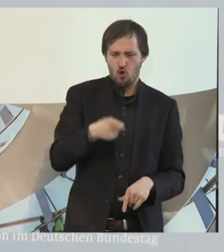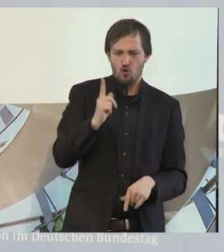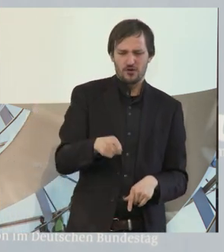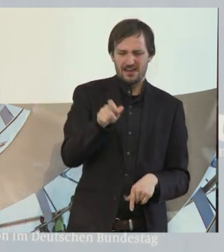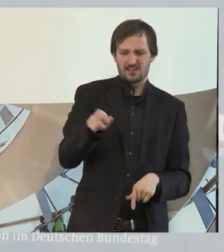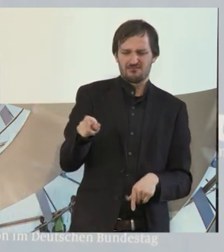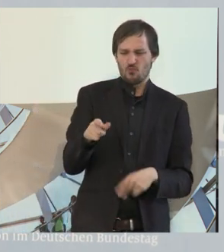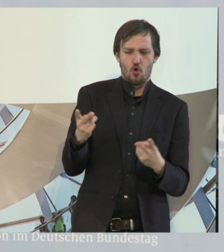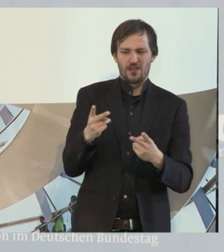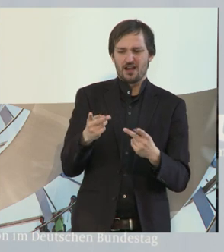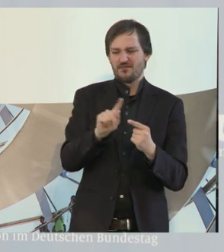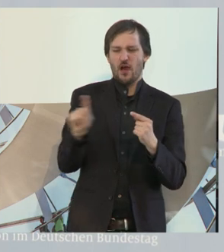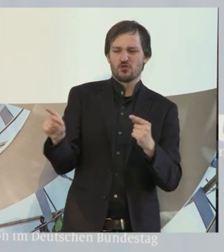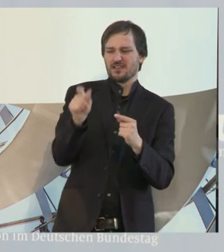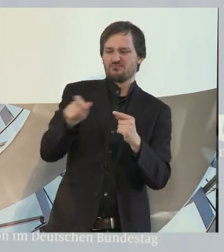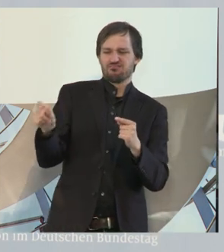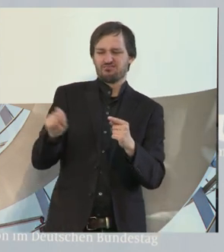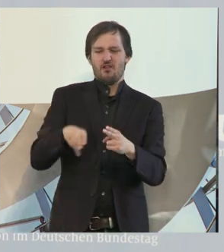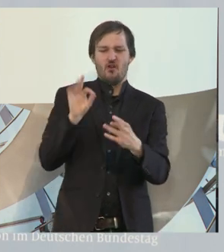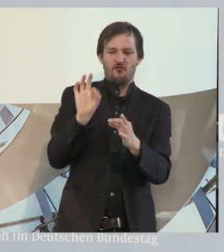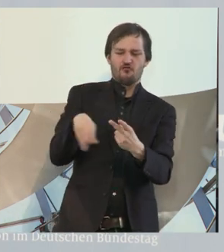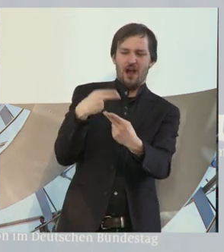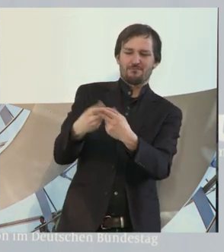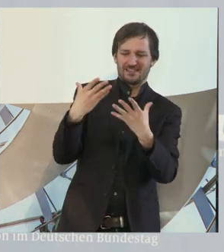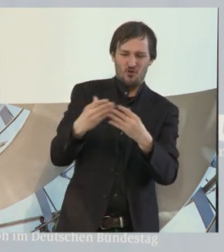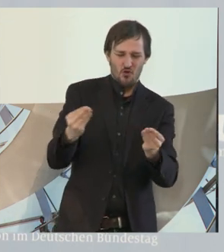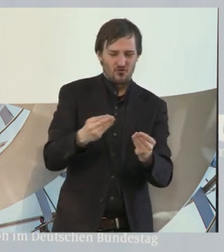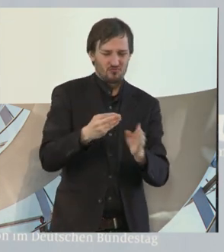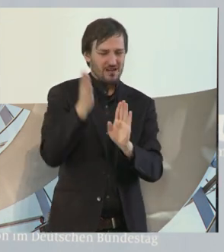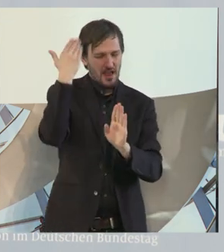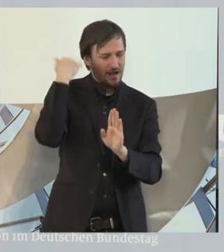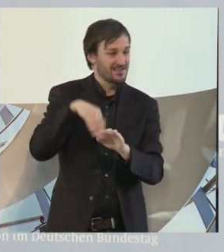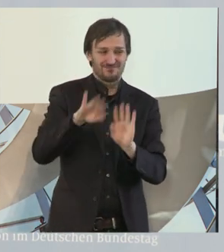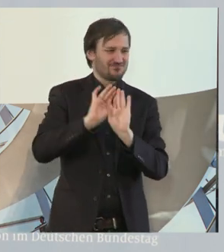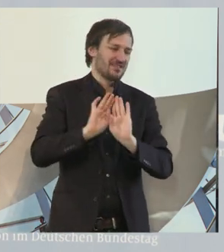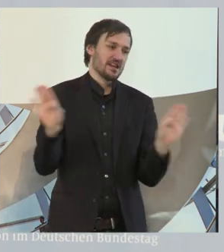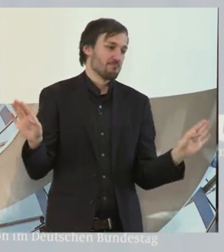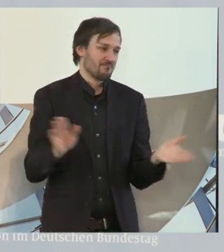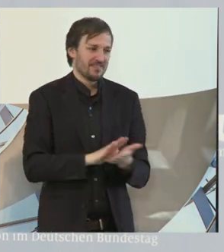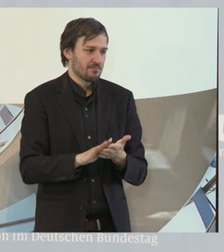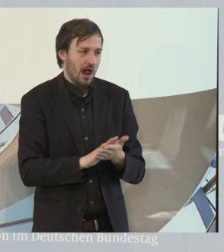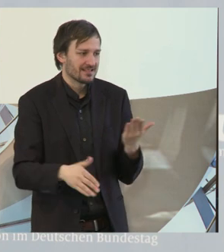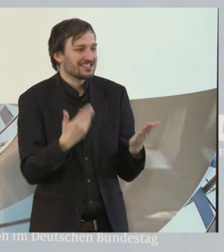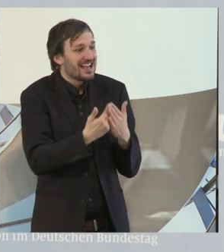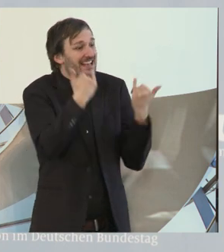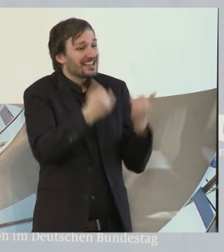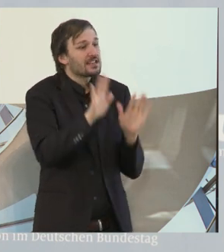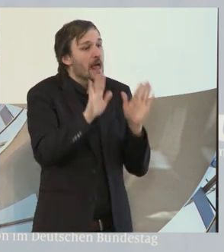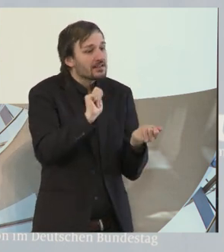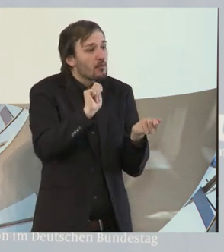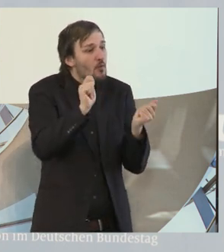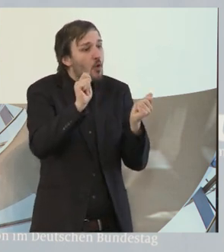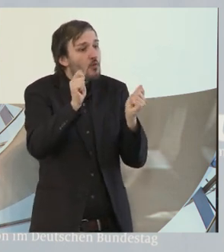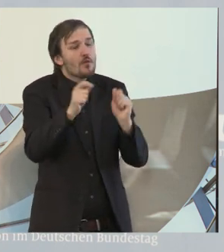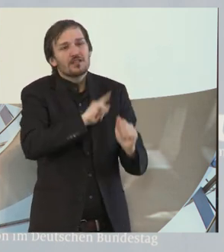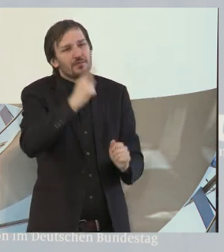Betroffene bundesweit angemessene Lösungen zu entwickeln. Und das ändert sich Gott sei Dank. Und ich glaube, dass wir in den letzten Jahren